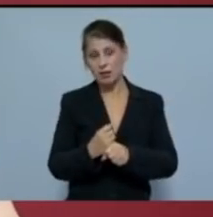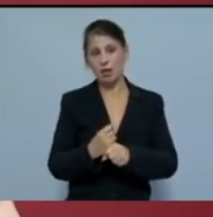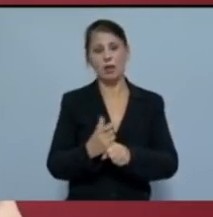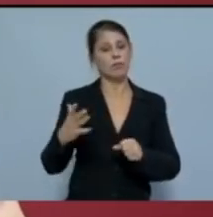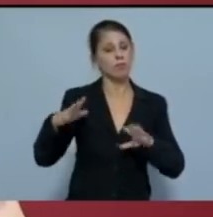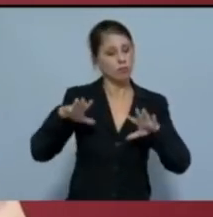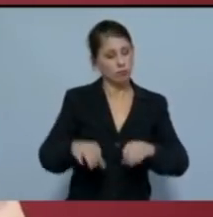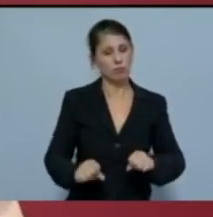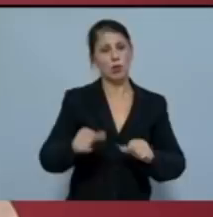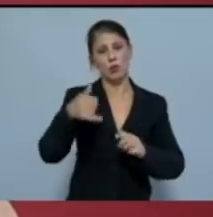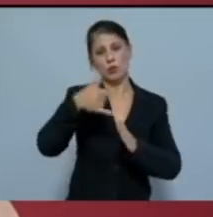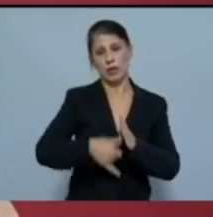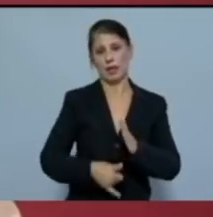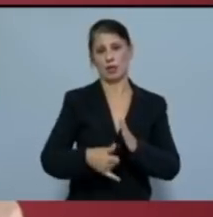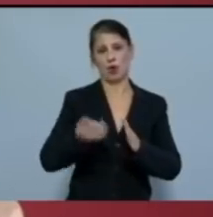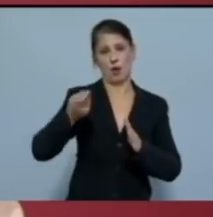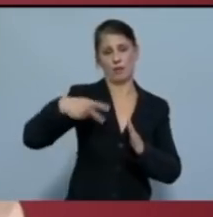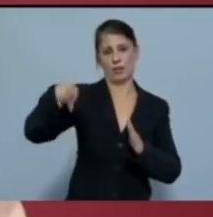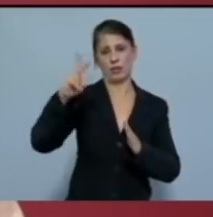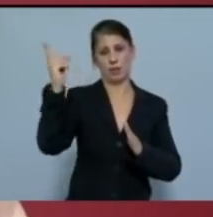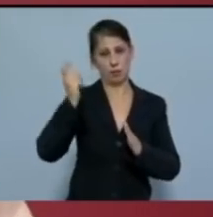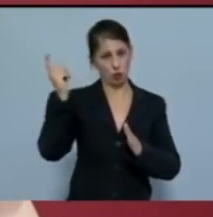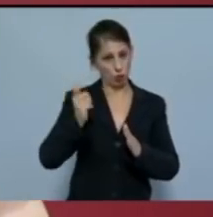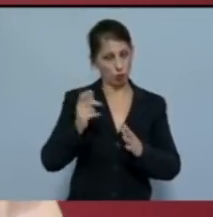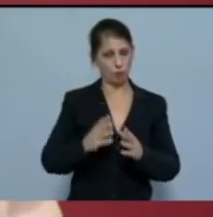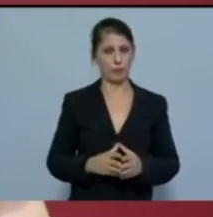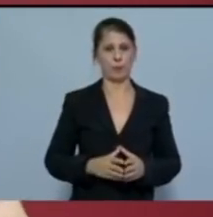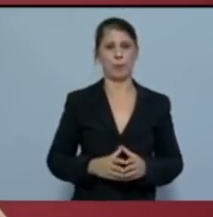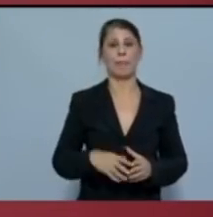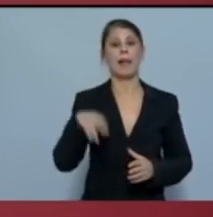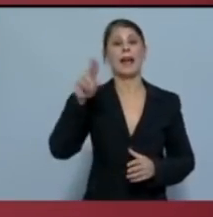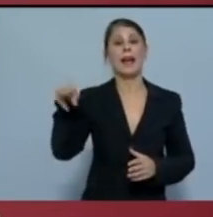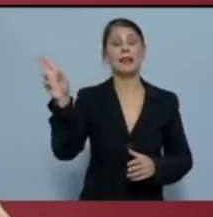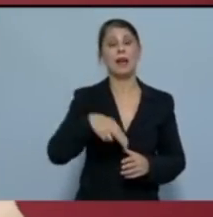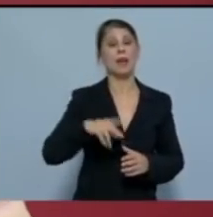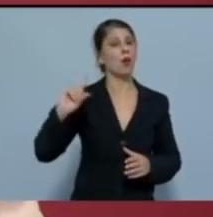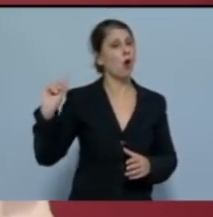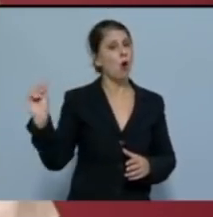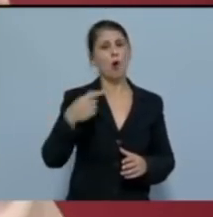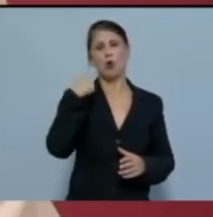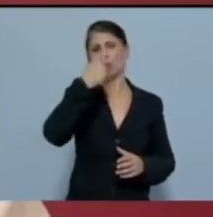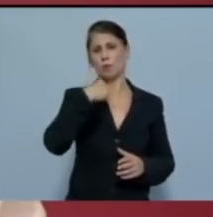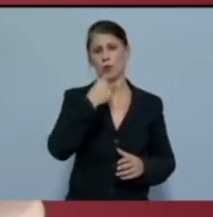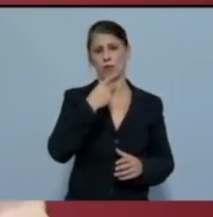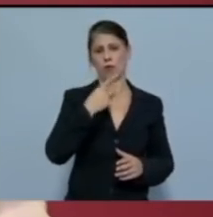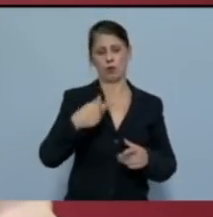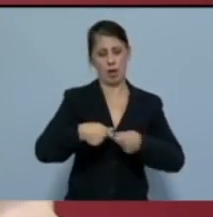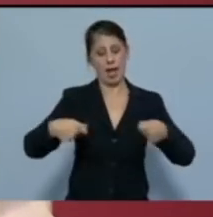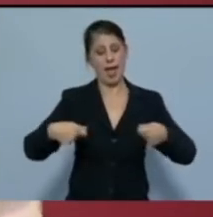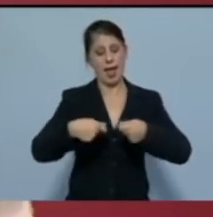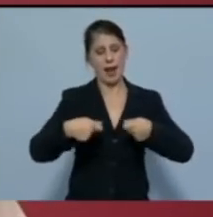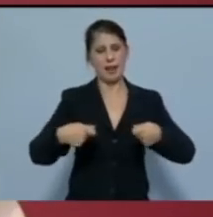κατοχήρωση ουσιαστικών αυξήσεων σε μισθούς. Την κατάργηση όλων των μορφών ελαστικής